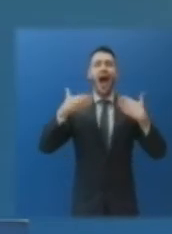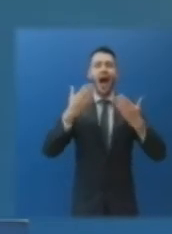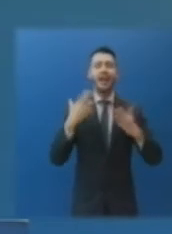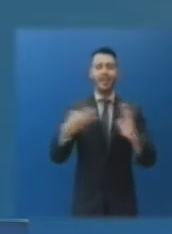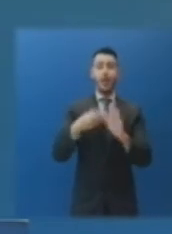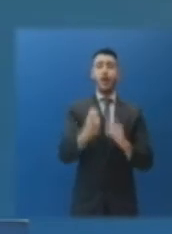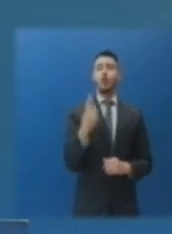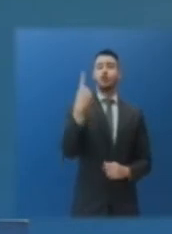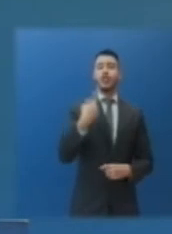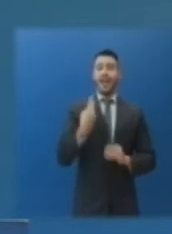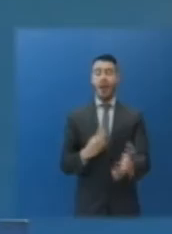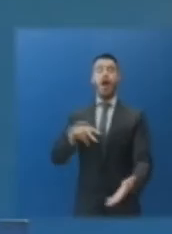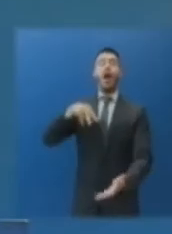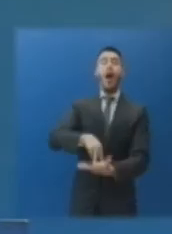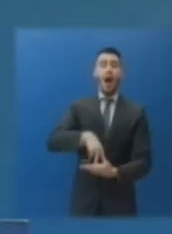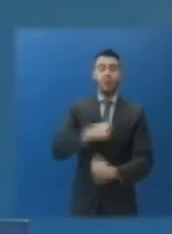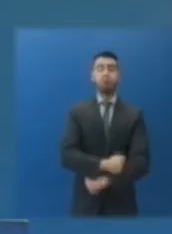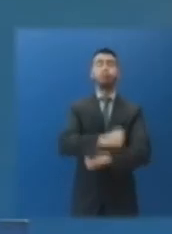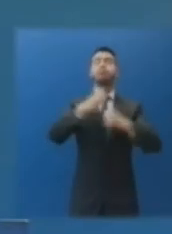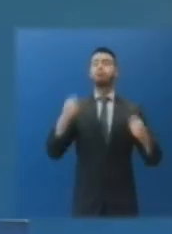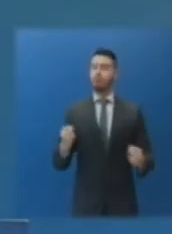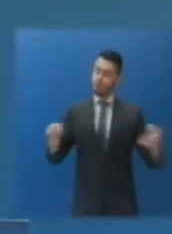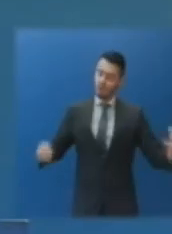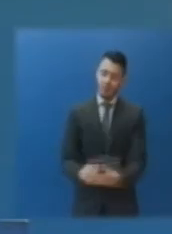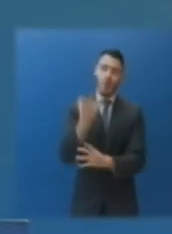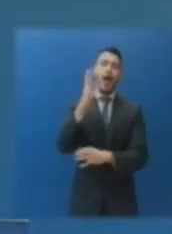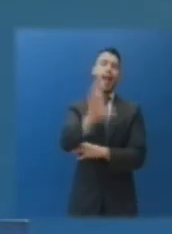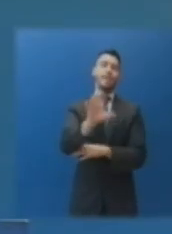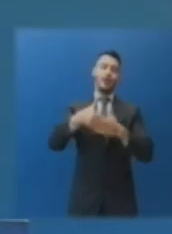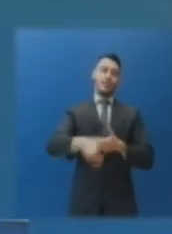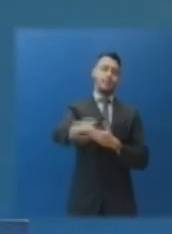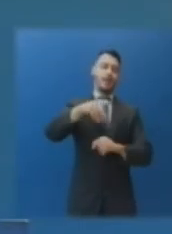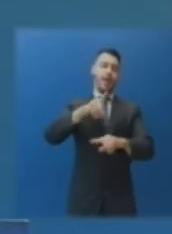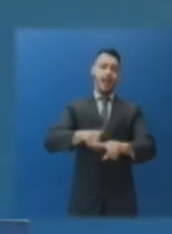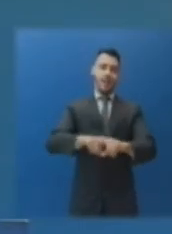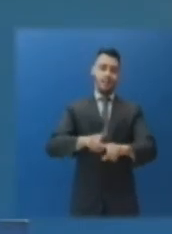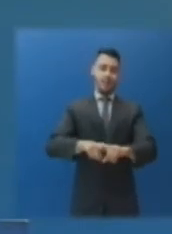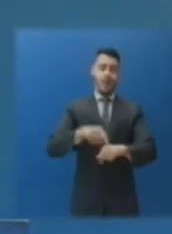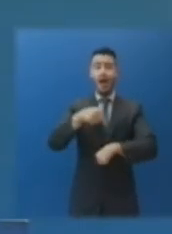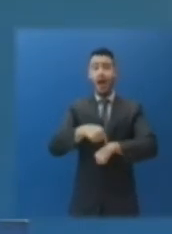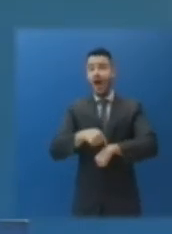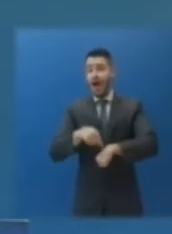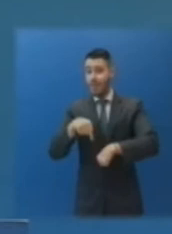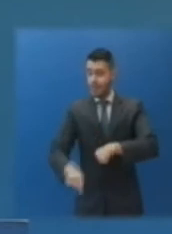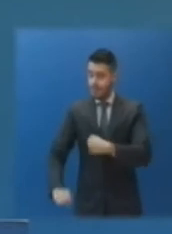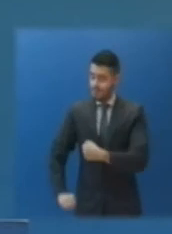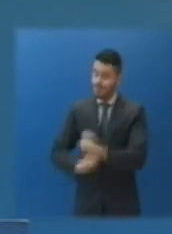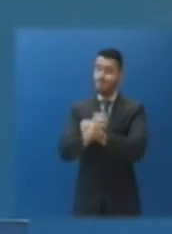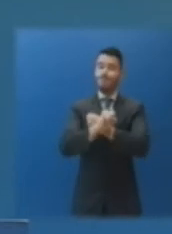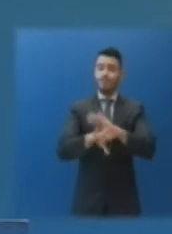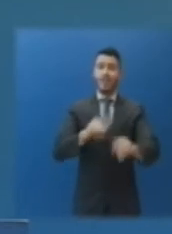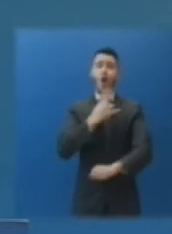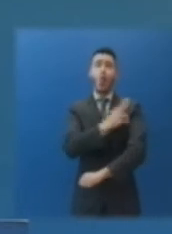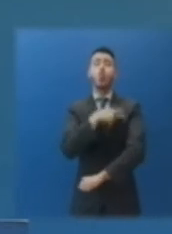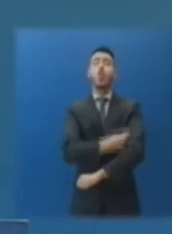με το καλό να ανοίξει και πάλι μια νέα εποχή για τη χώρα μας. Στο μεταξύ, συνεχίζουμε να στηρίζουμε το Εθνικό Σύστημα